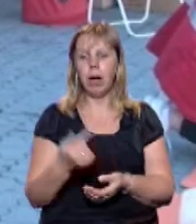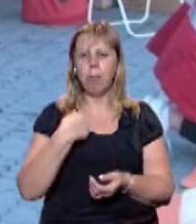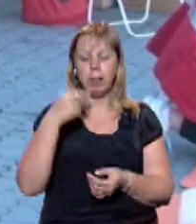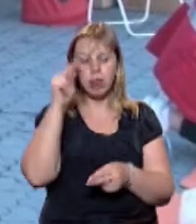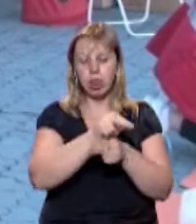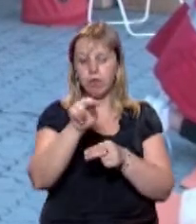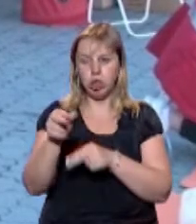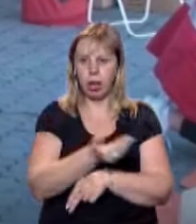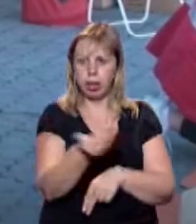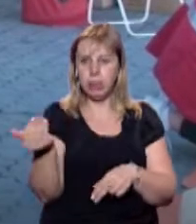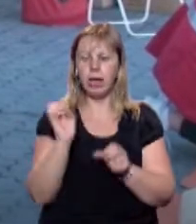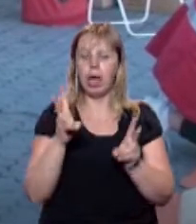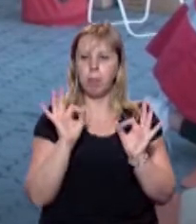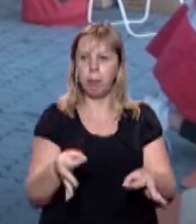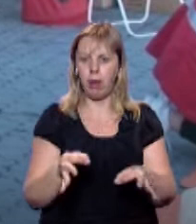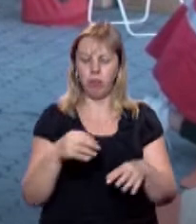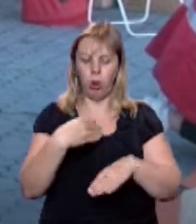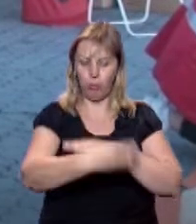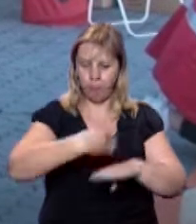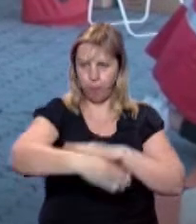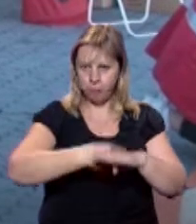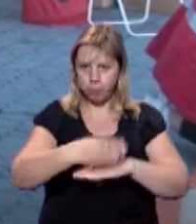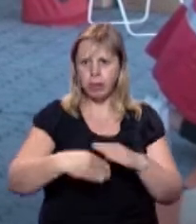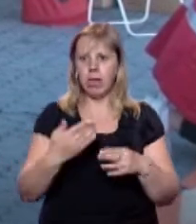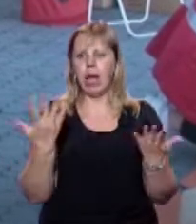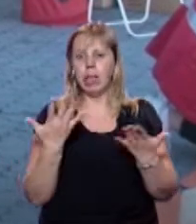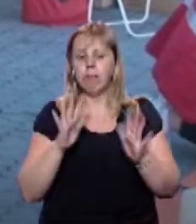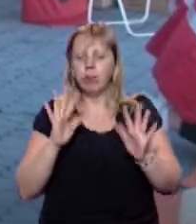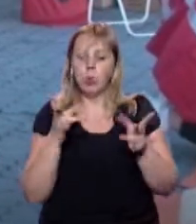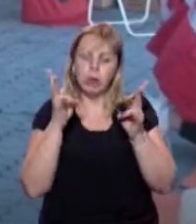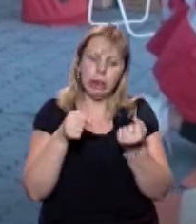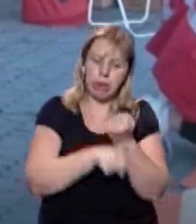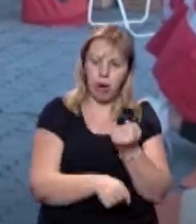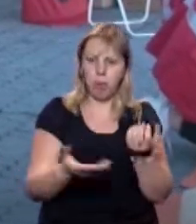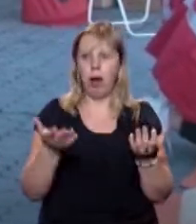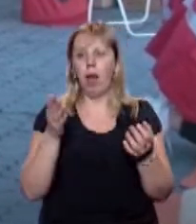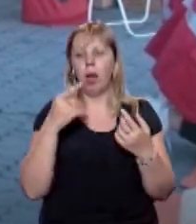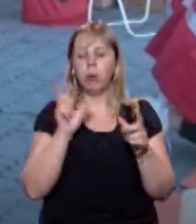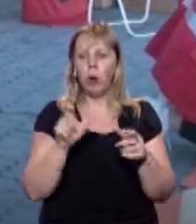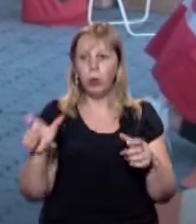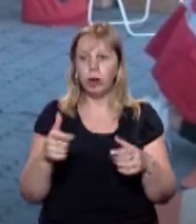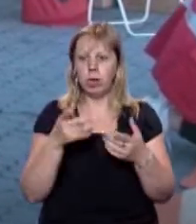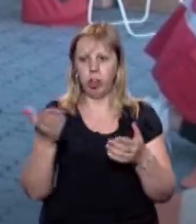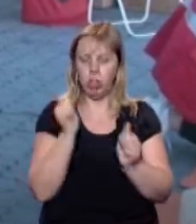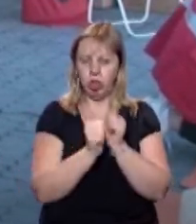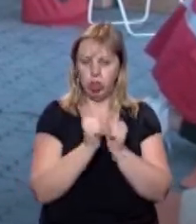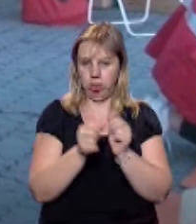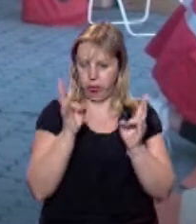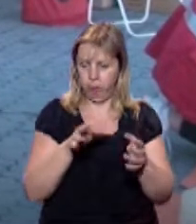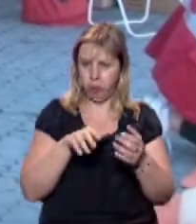навчали їх, як правильно накласти пов'язку при якихось незначних травмах, тому що люди з особливостями найчастіше